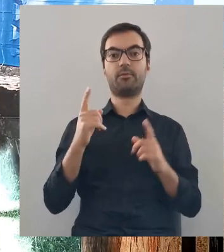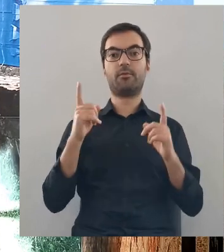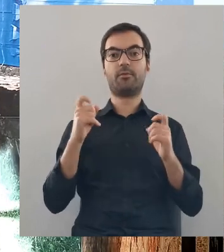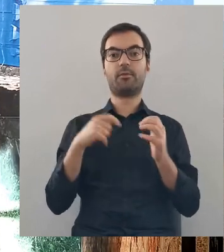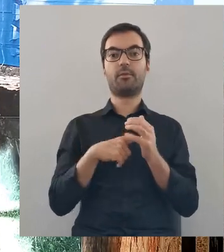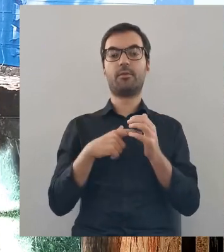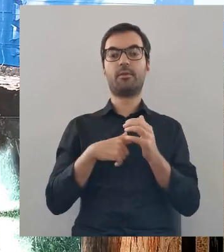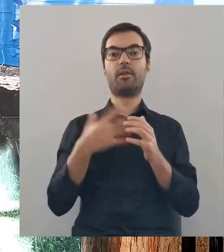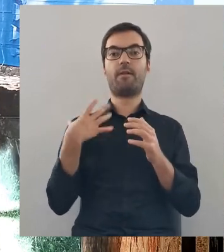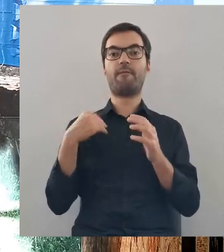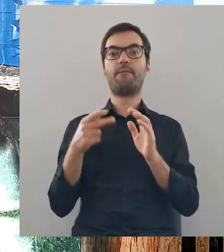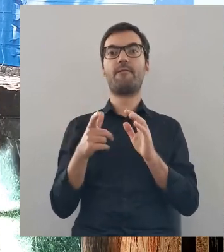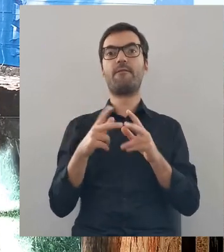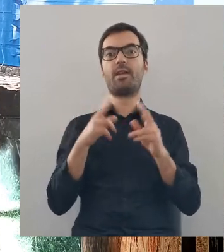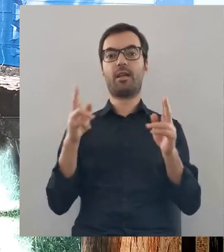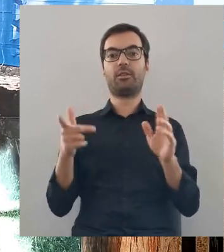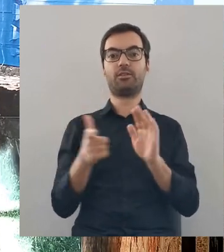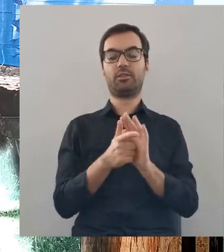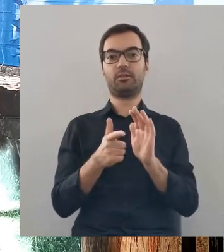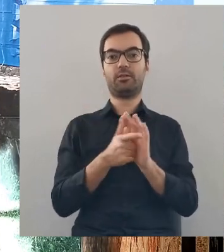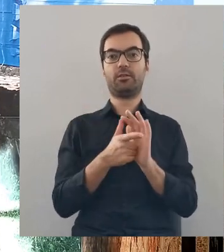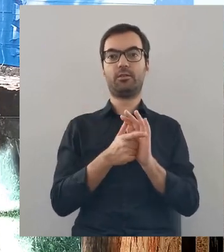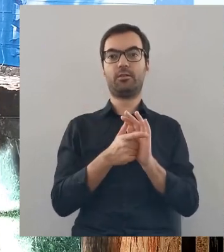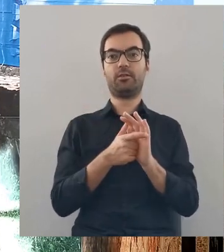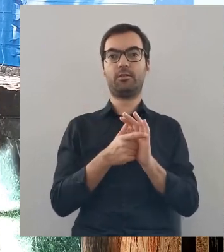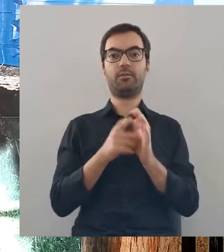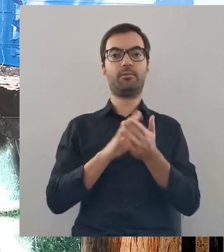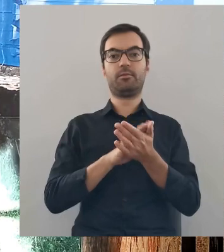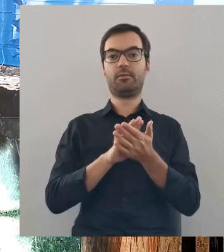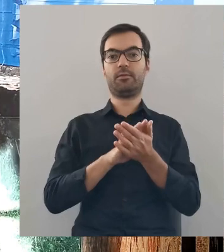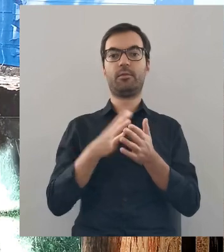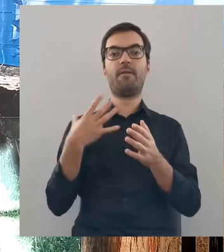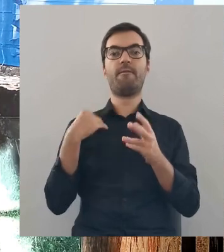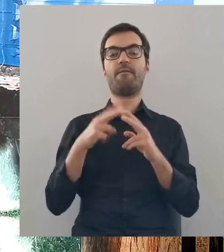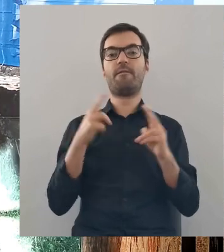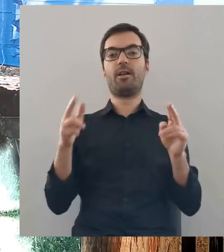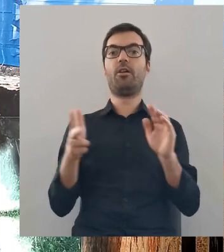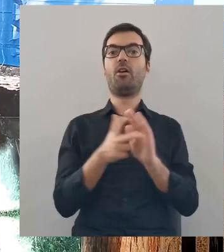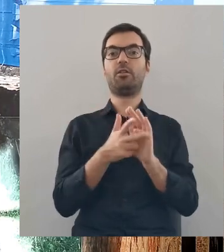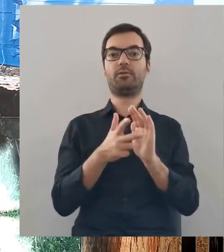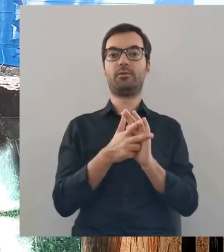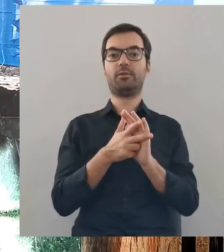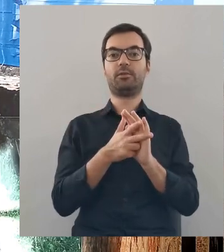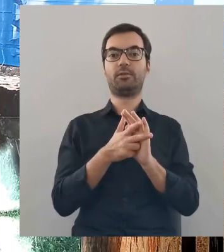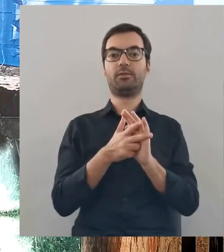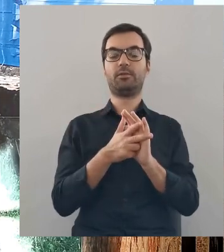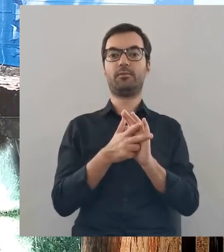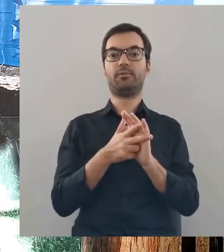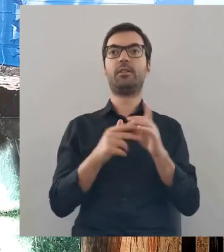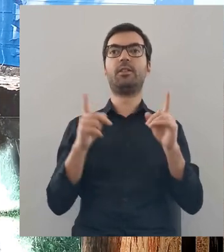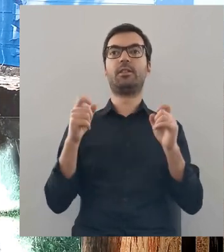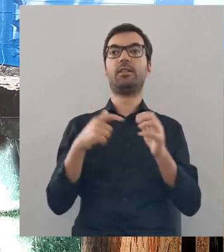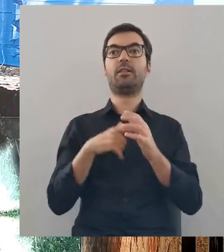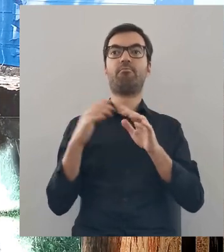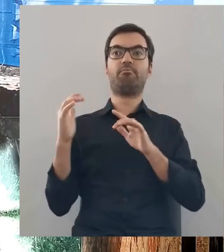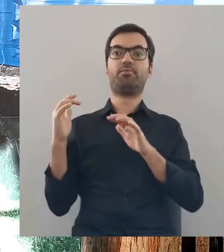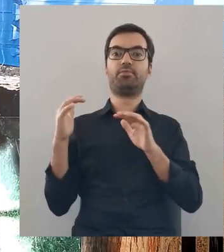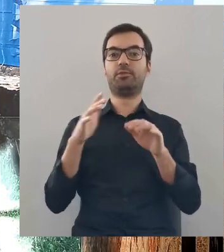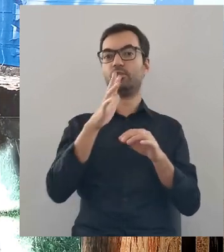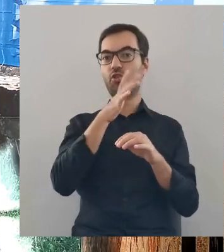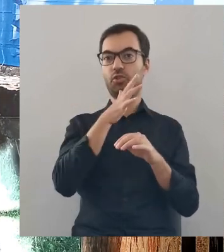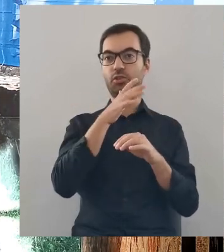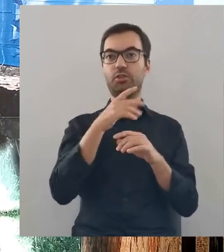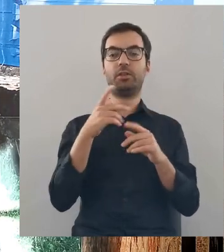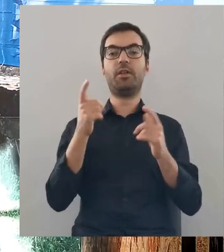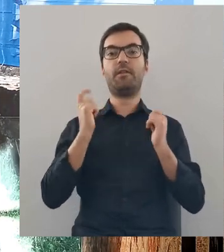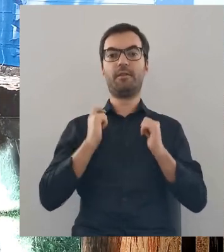zaczęli w wieku XVIII, kiedy zaczęli